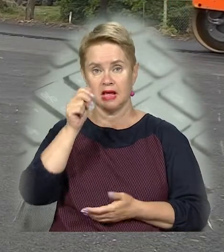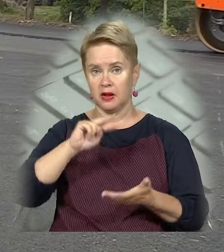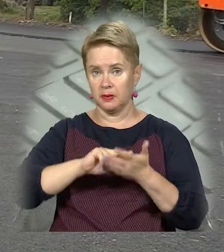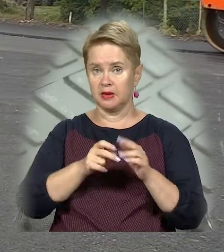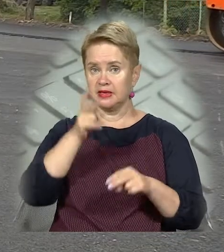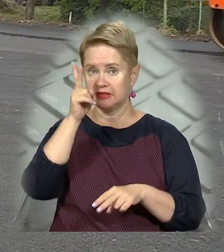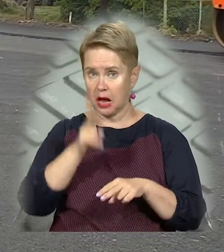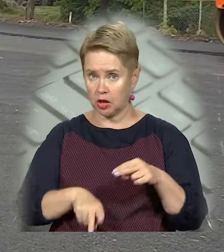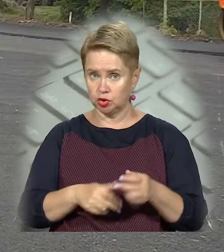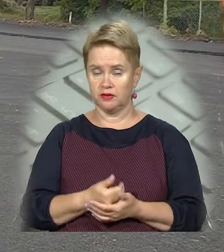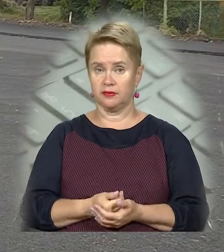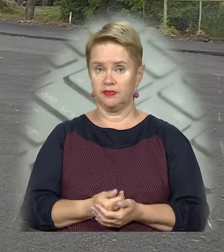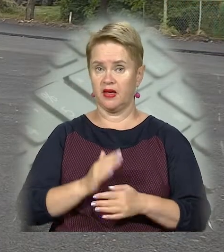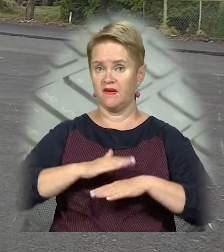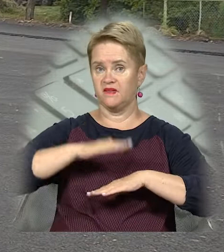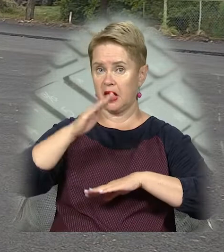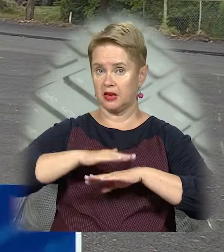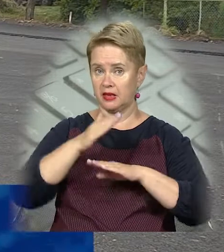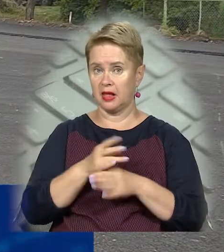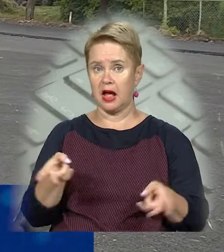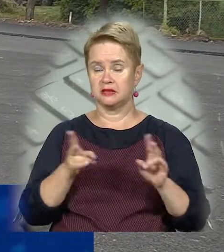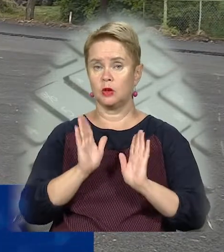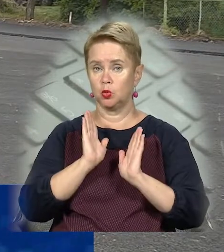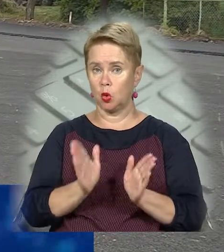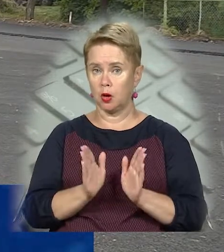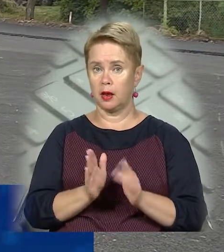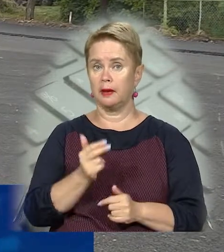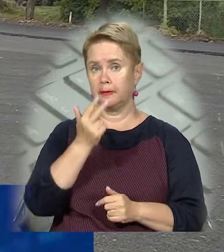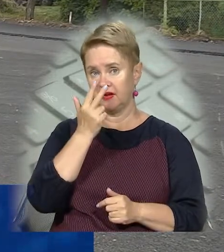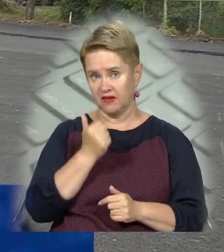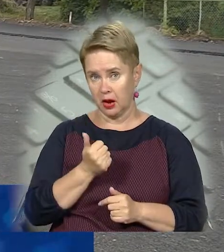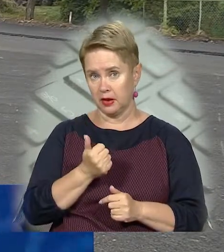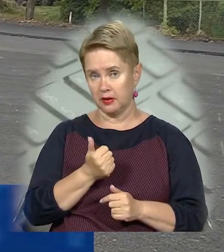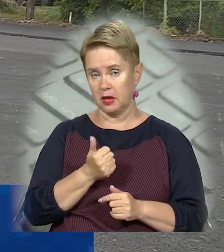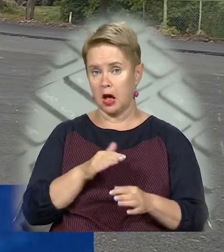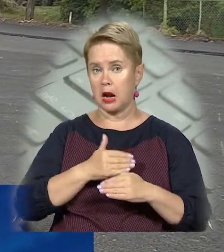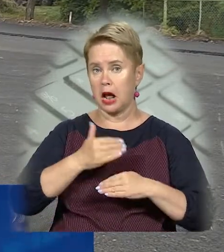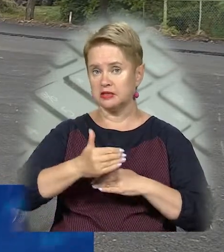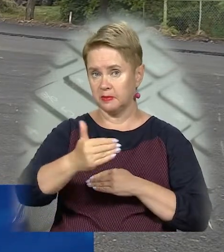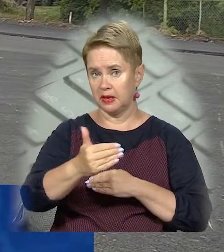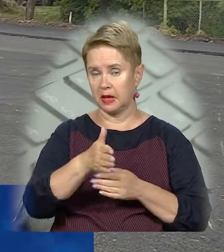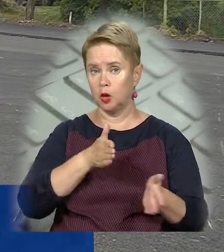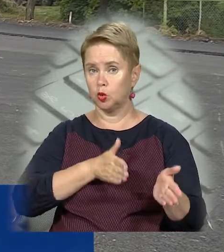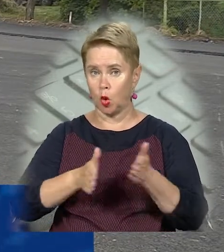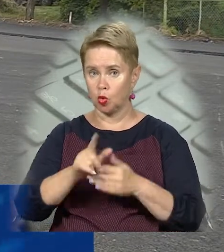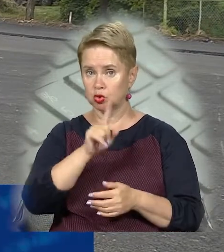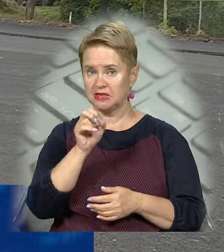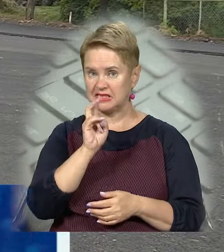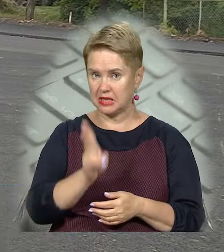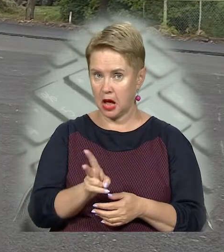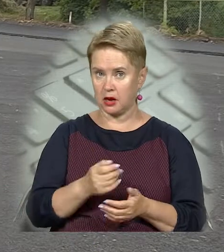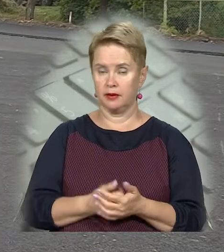плануємо закінчувати вже верхній слої. Залишатся тільки примикання, розметка, дорожні знаки і